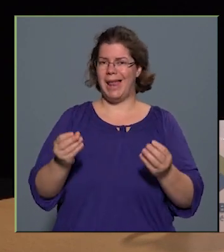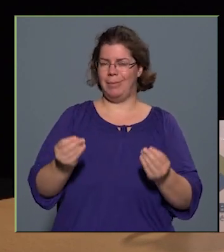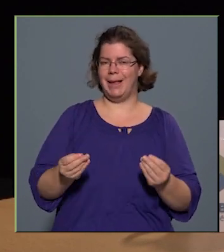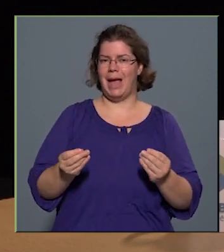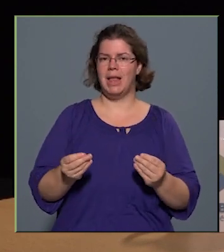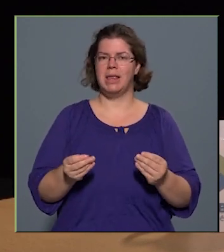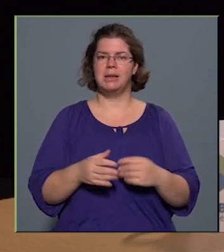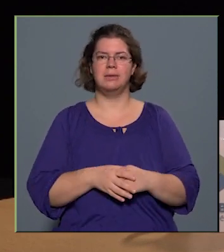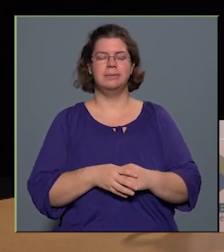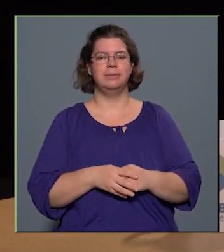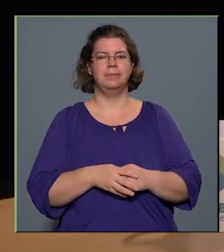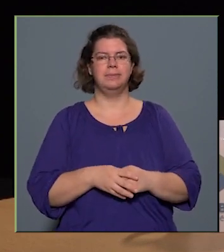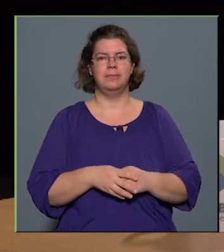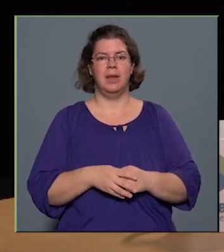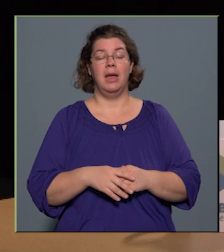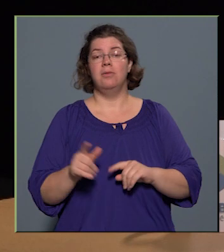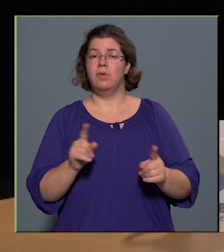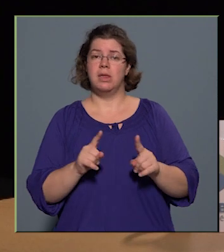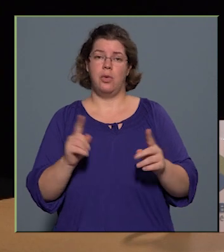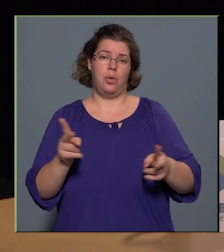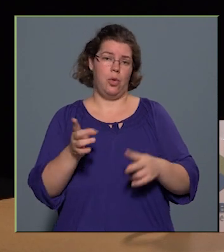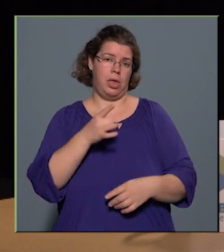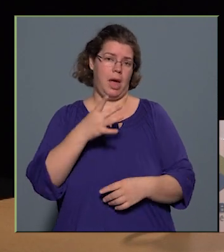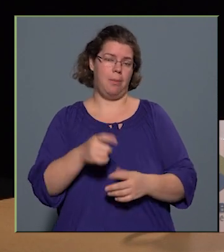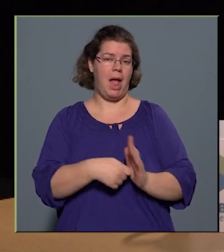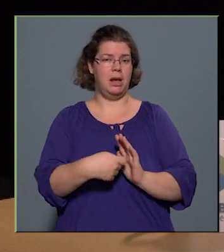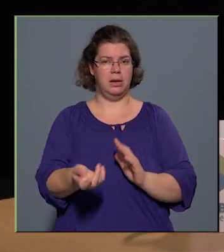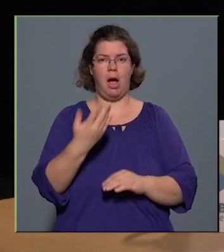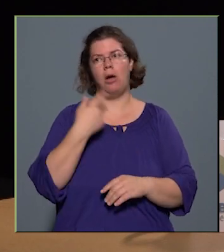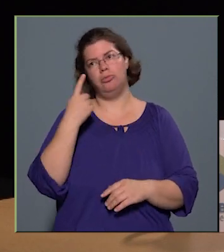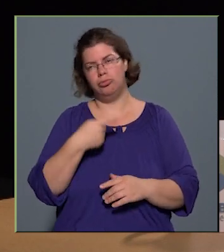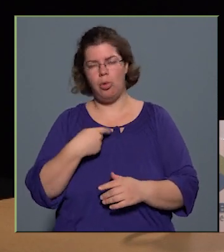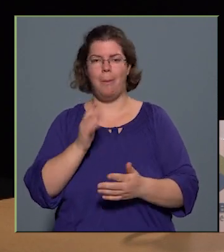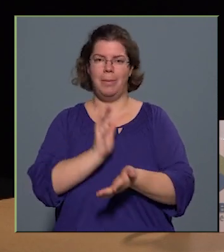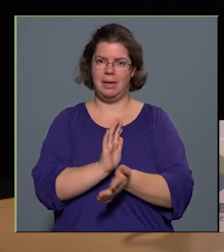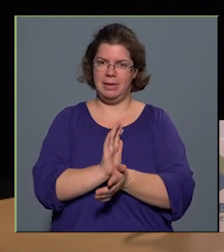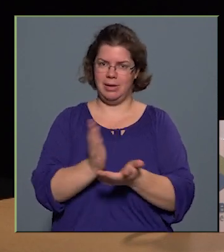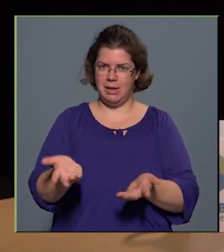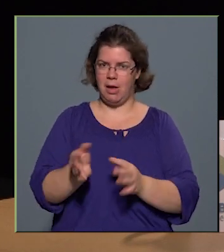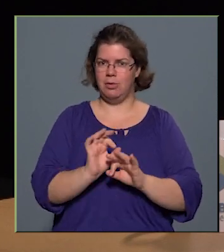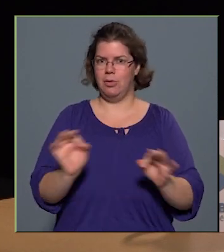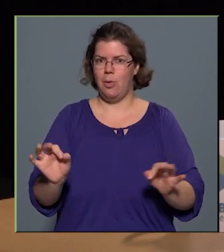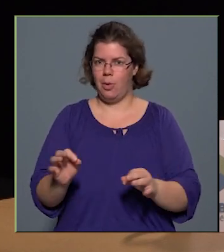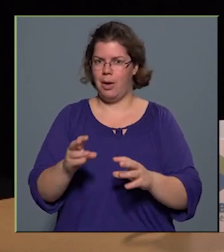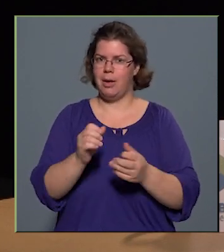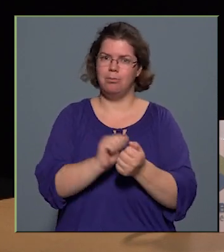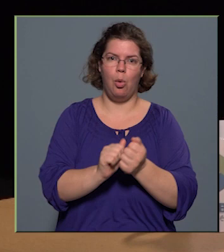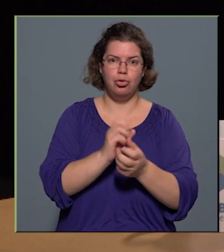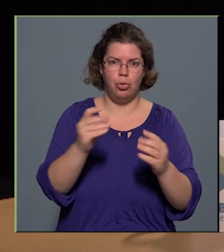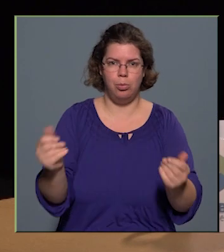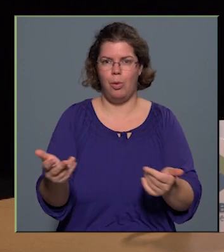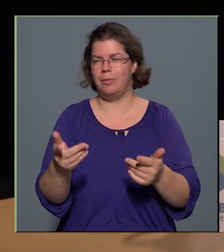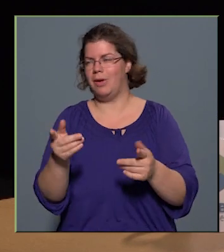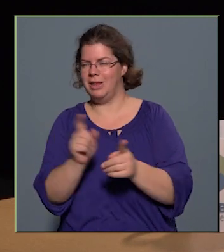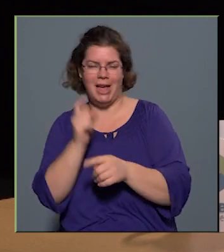viszonylag könnyebb eladni, hogyha ezt be tudom bizonyítani valóban, hogy jó. Egy mosópor, vagy bármi ilyenre